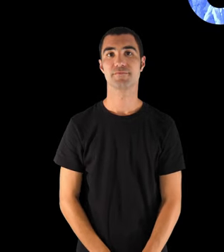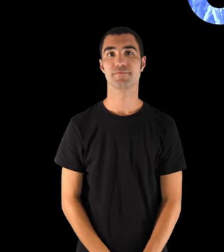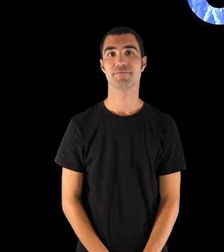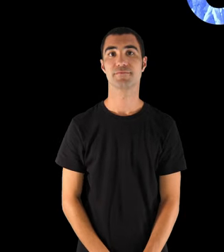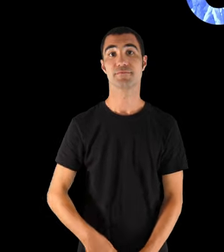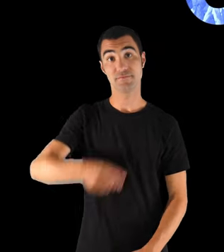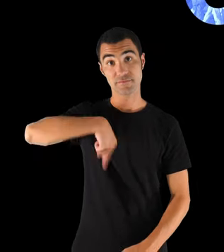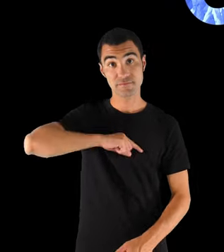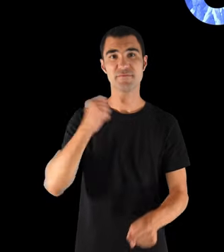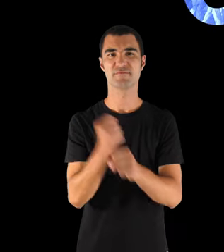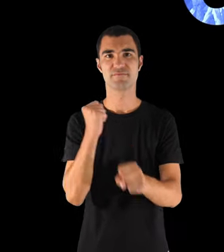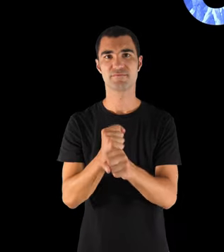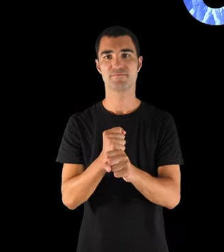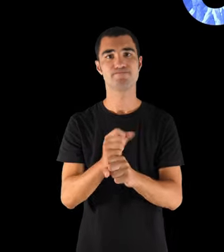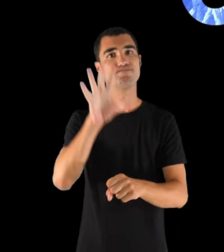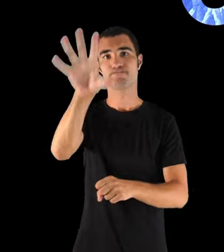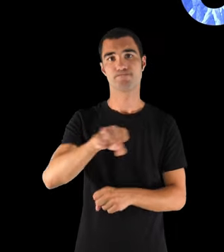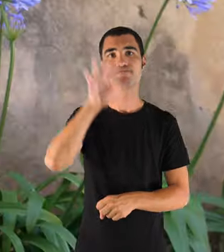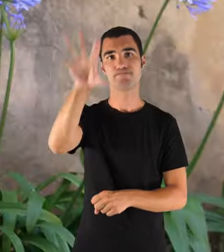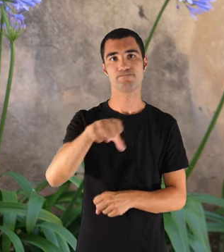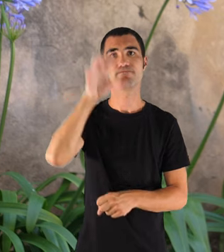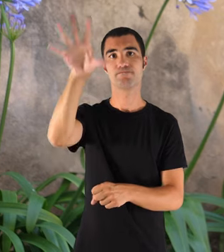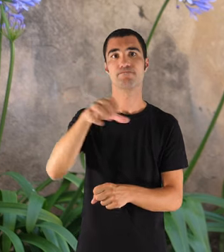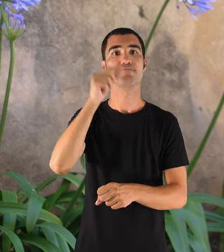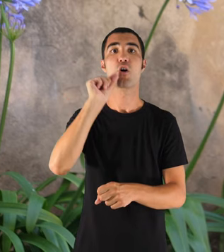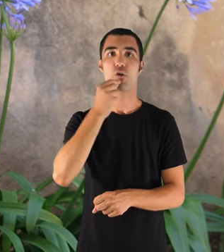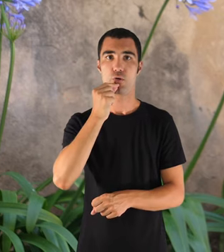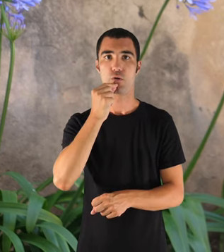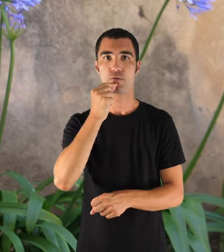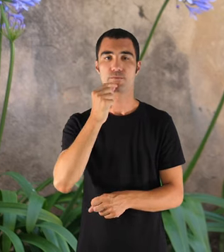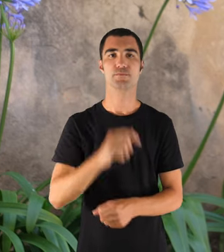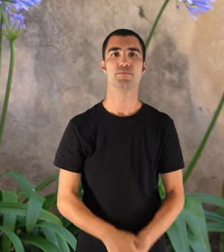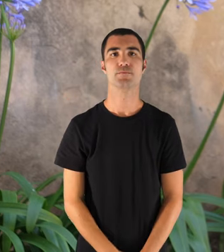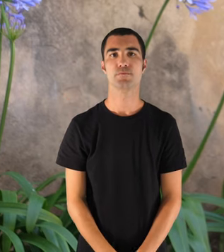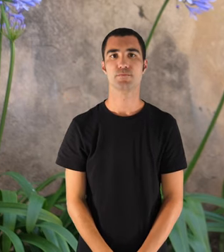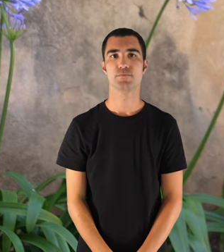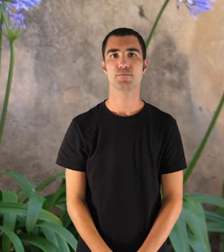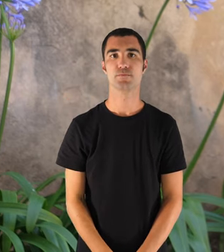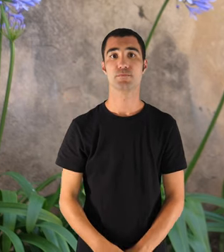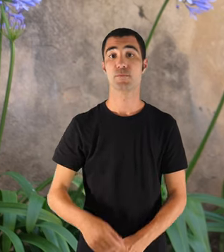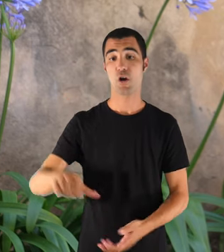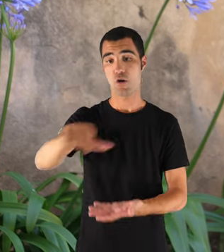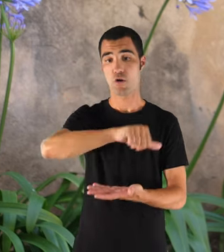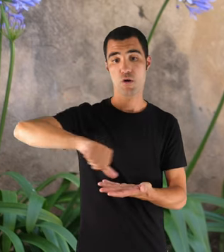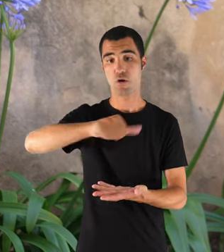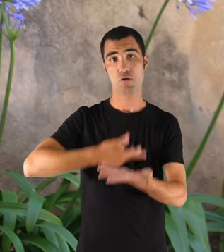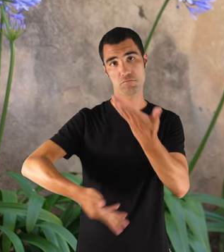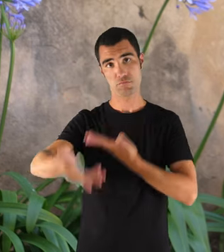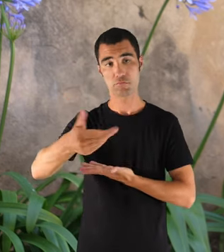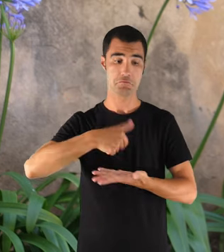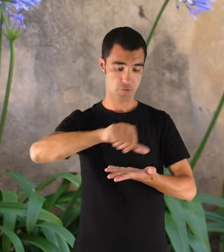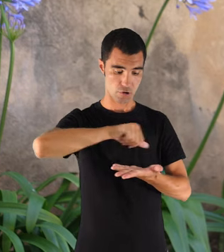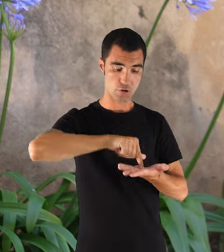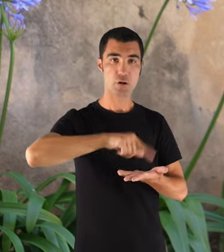La nostra feina era anar cuir, olives. I mos donaven oli, i teníem